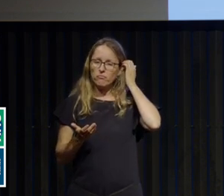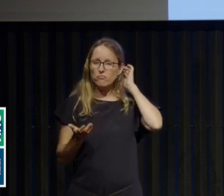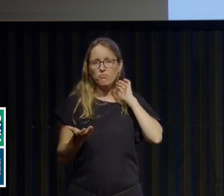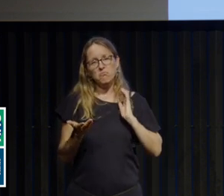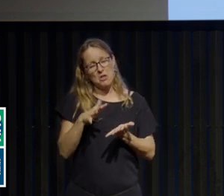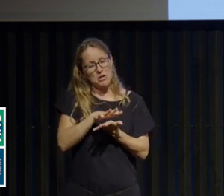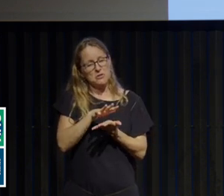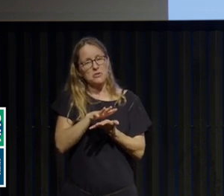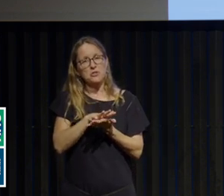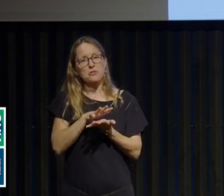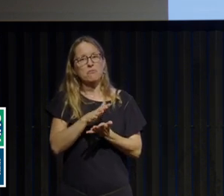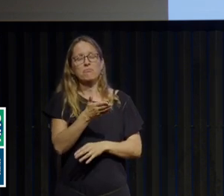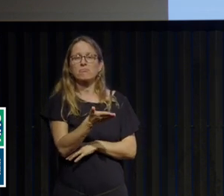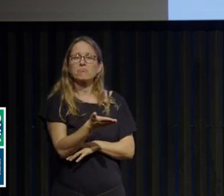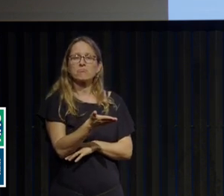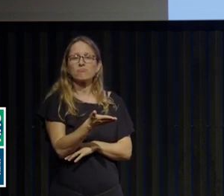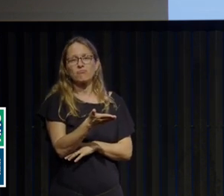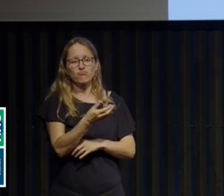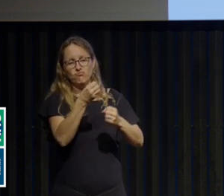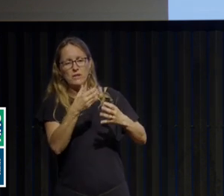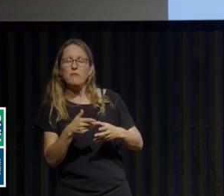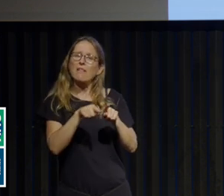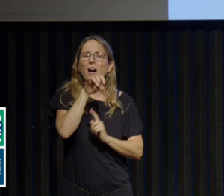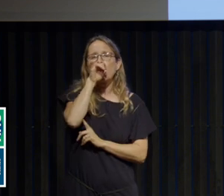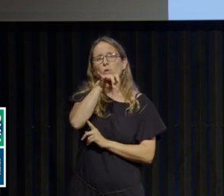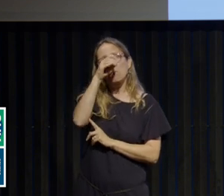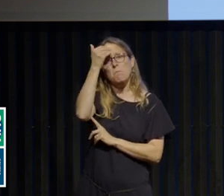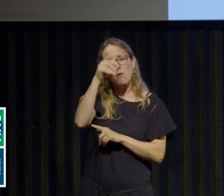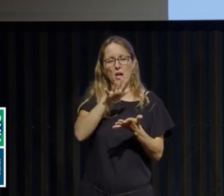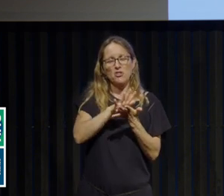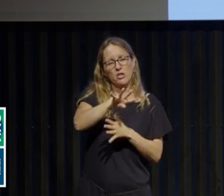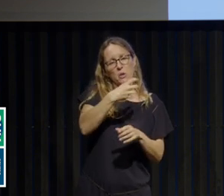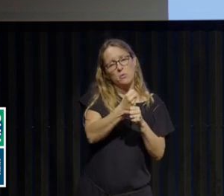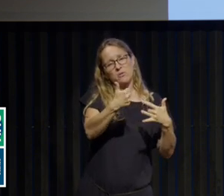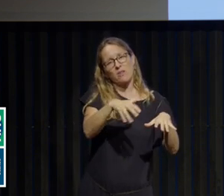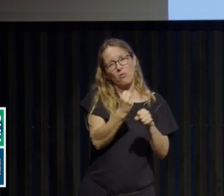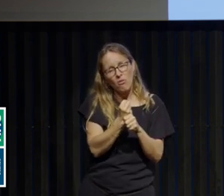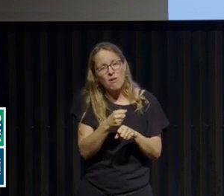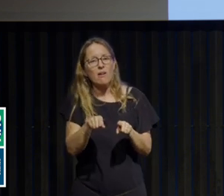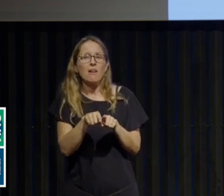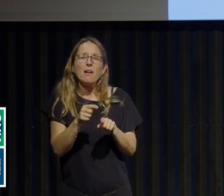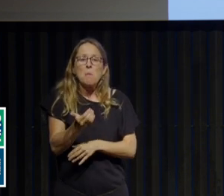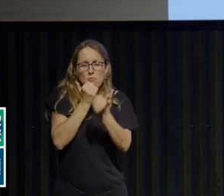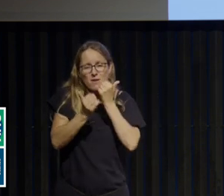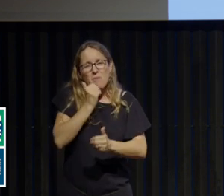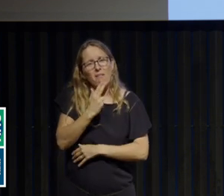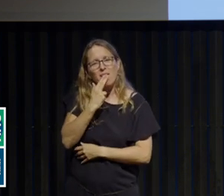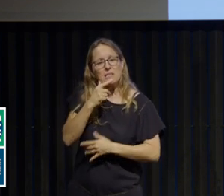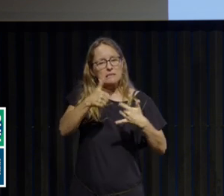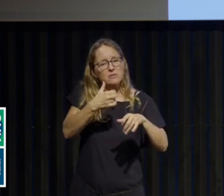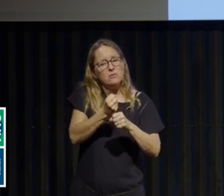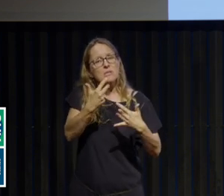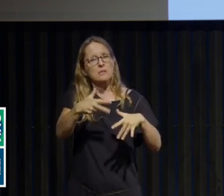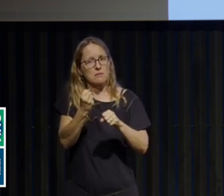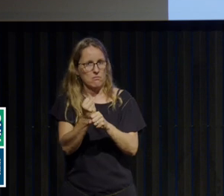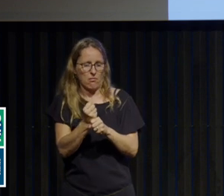survenue principal de l'anorexie mentale, c'est plutôt 14-16 ans, puis de la boulimie,'est plutôt 16-18 ans, et vous voyez,